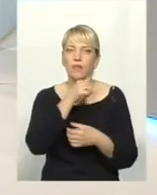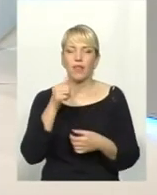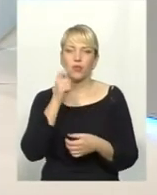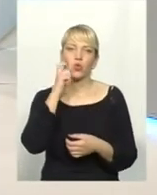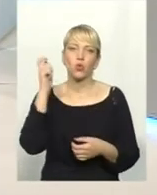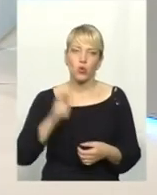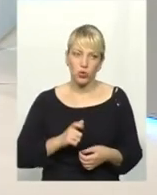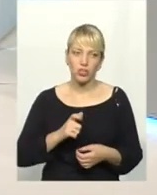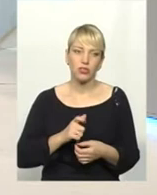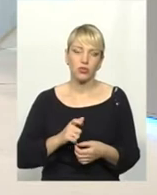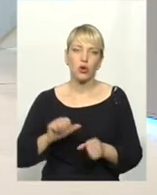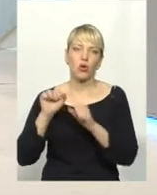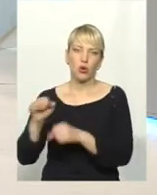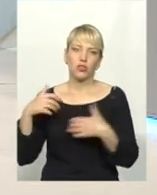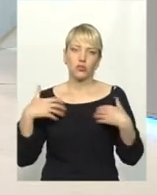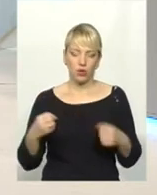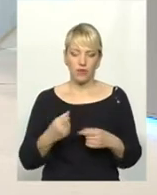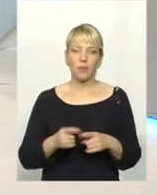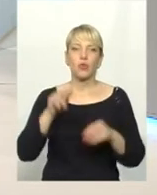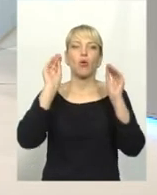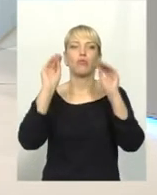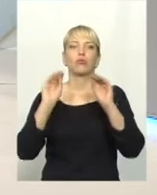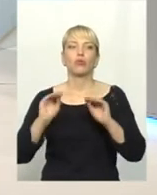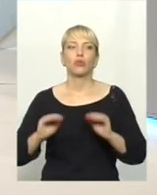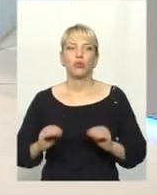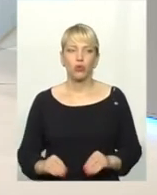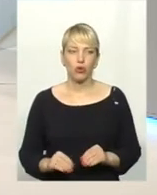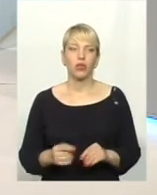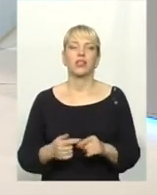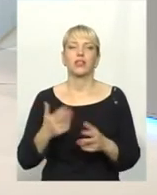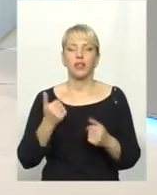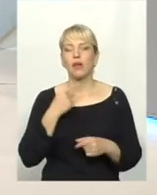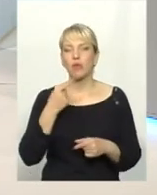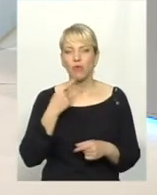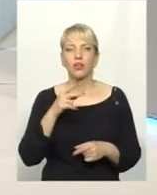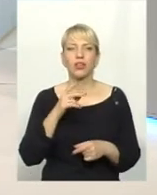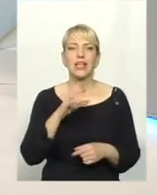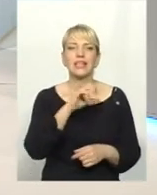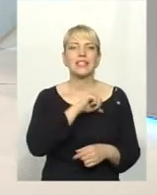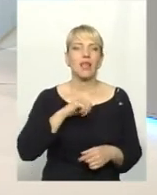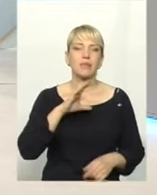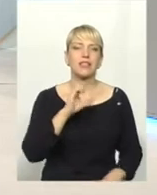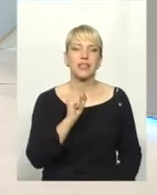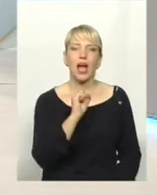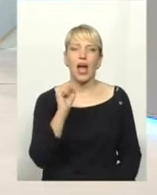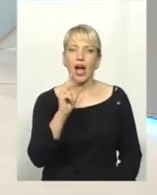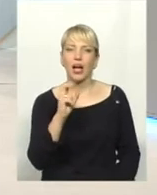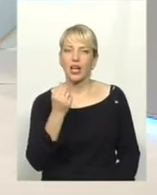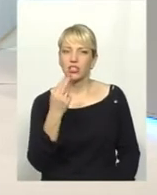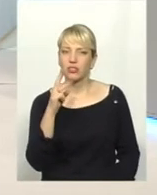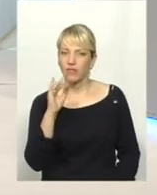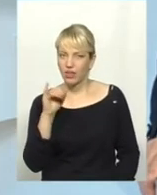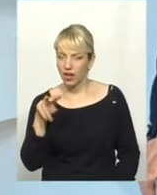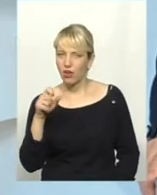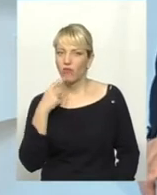Протоколи, безумовно, стали жорсткою вимогою, я з Квіташвілі говорив на цю тему, ну, далеко, не знав, як це зробити.